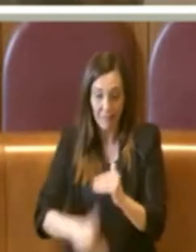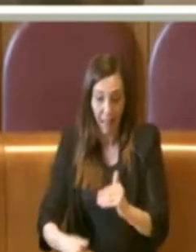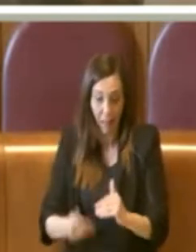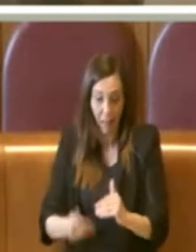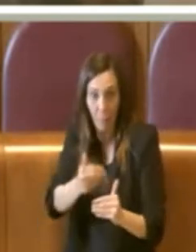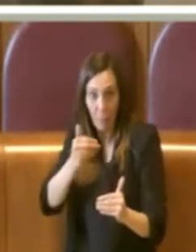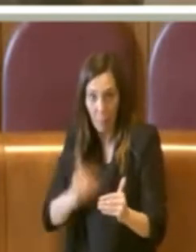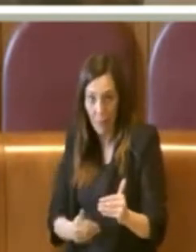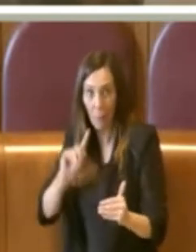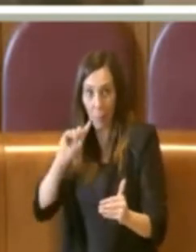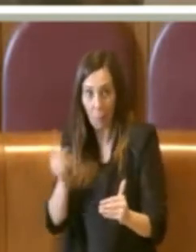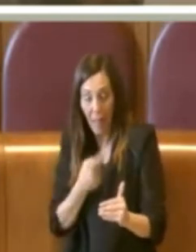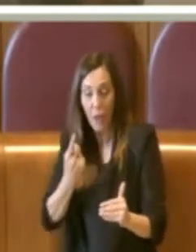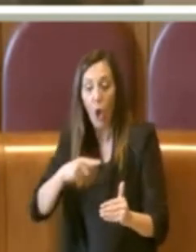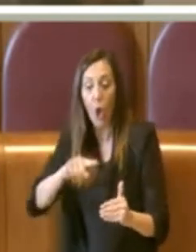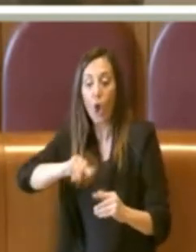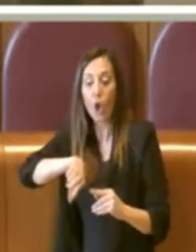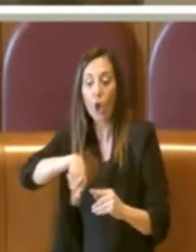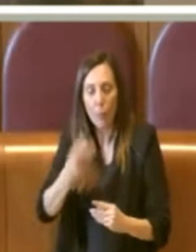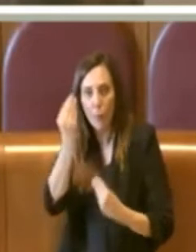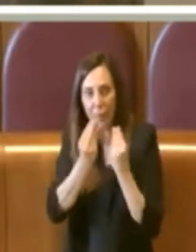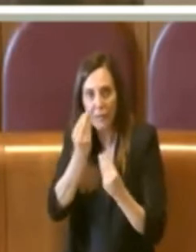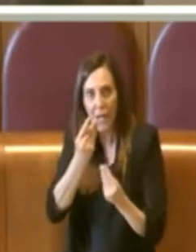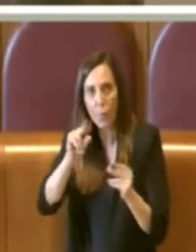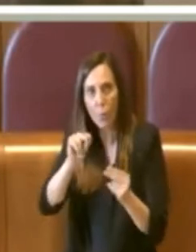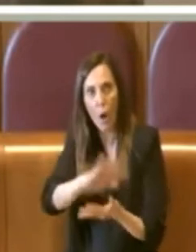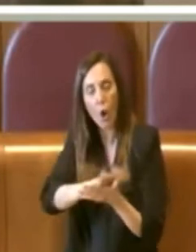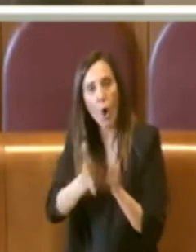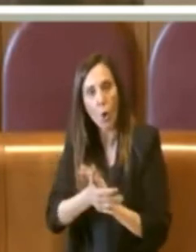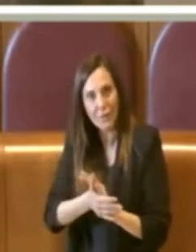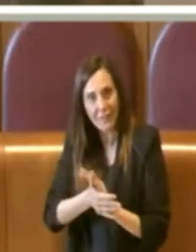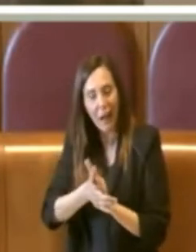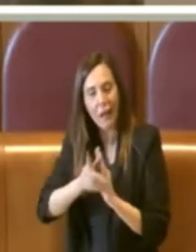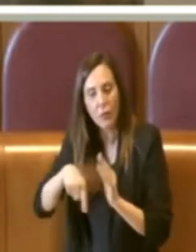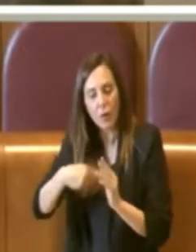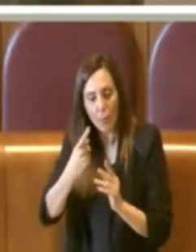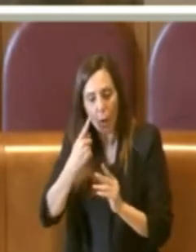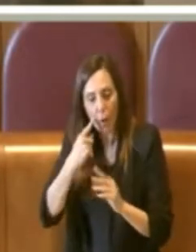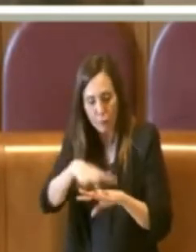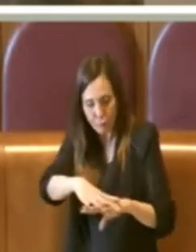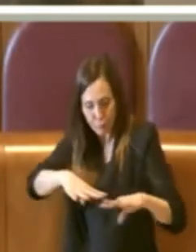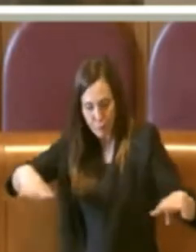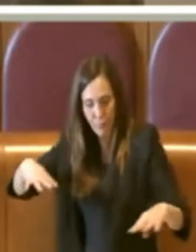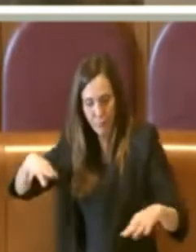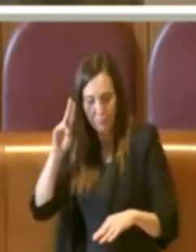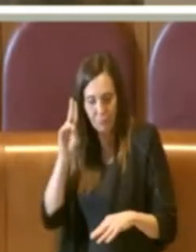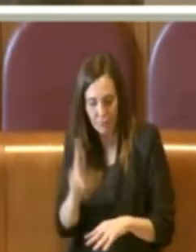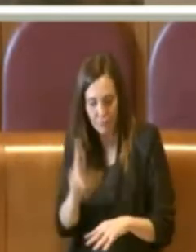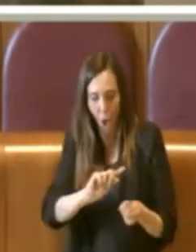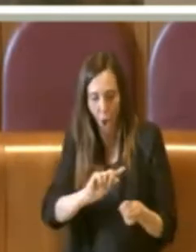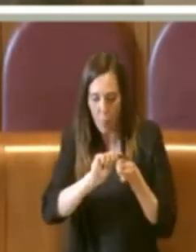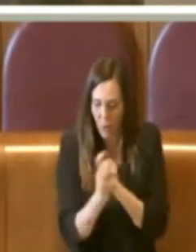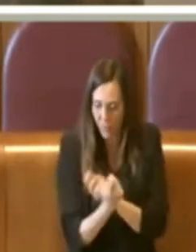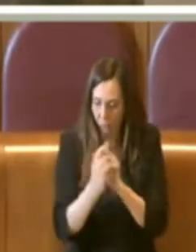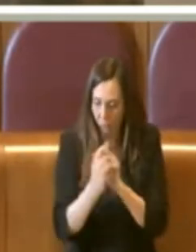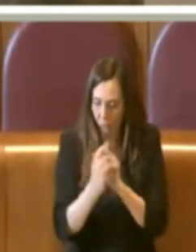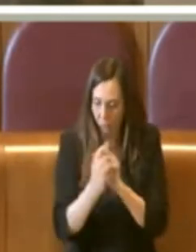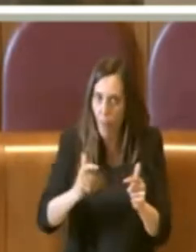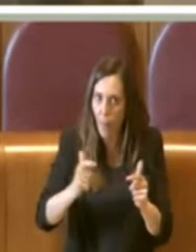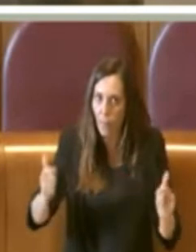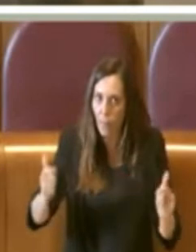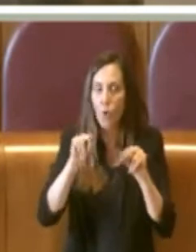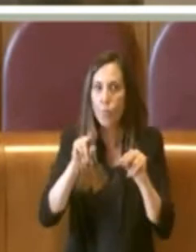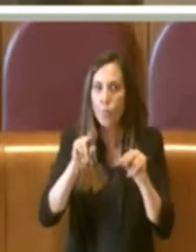contratto che prevede appunto una rete tramviaria profondamente ampliata, profondamente modificata, nuovi